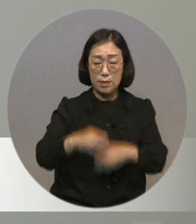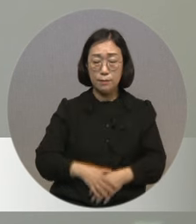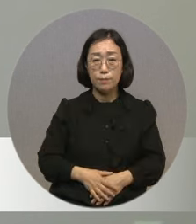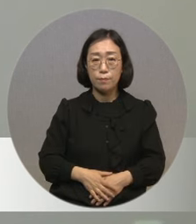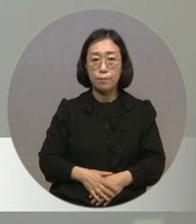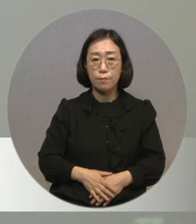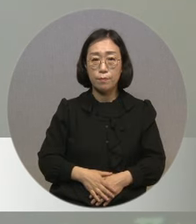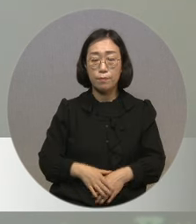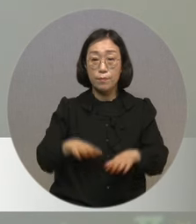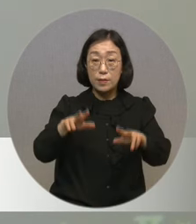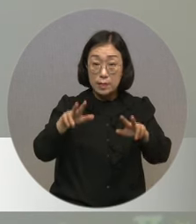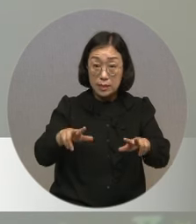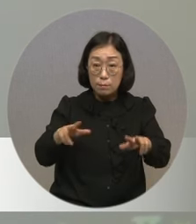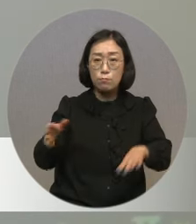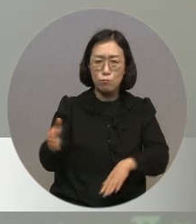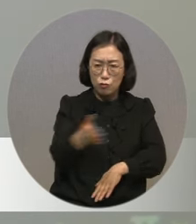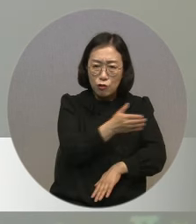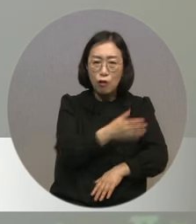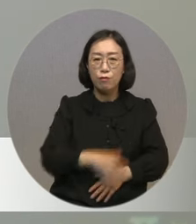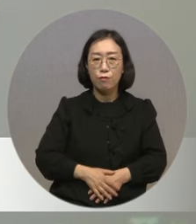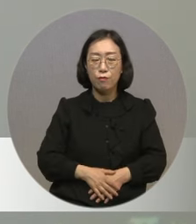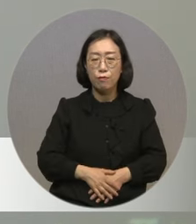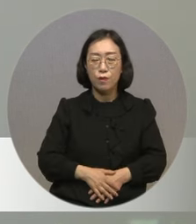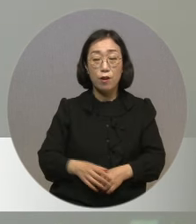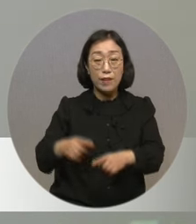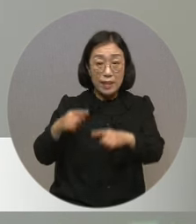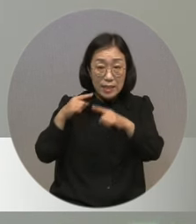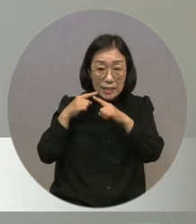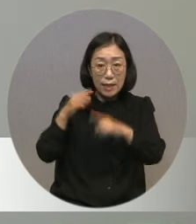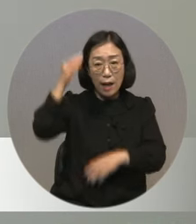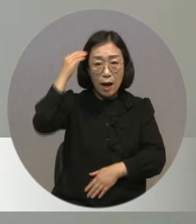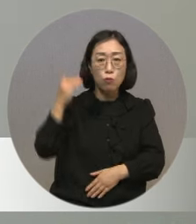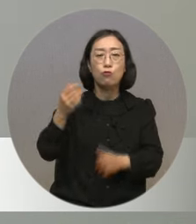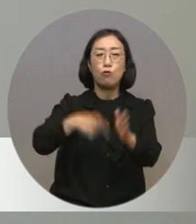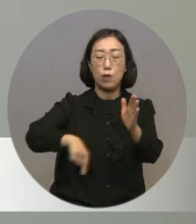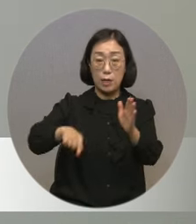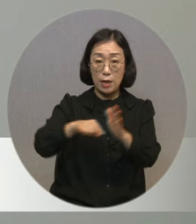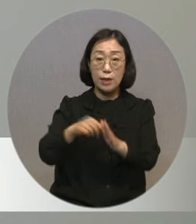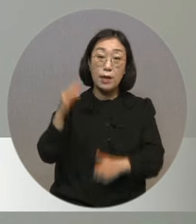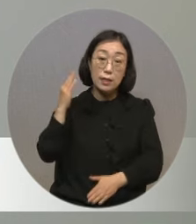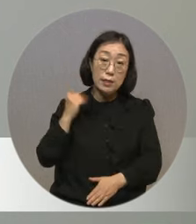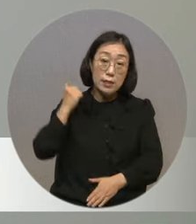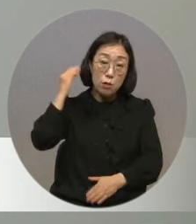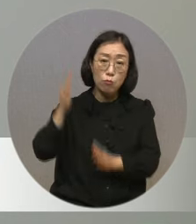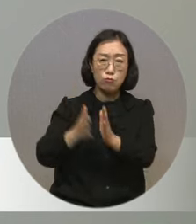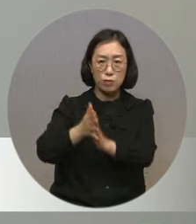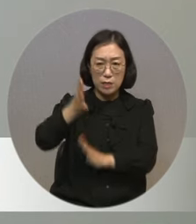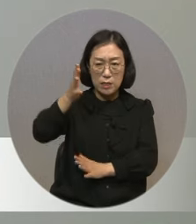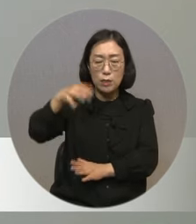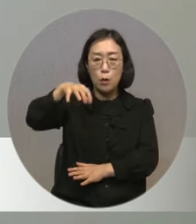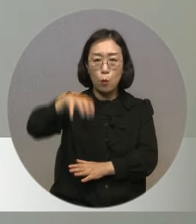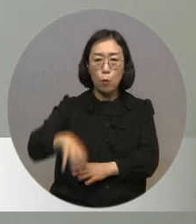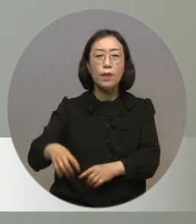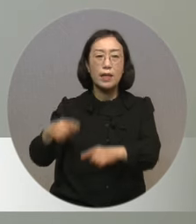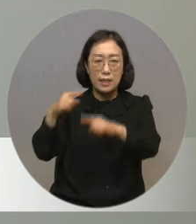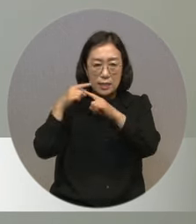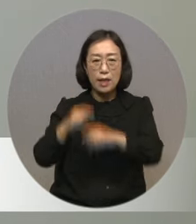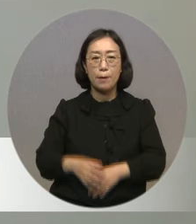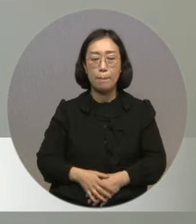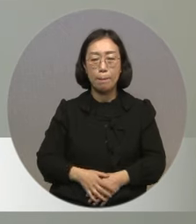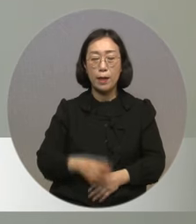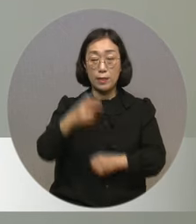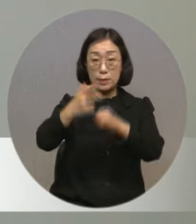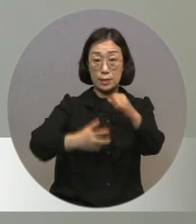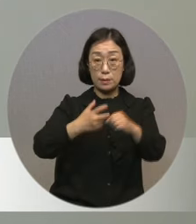이러한 저희들의 희생이 대한민국 전치를 위한 의정부 시민의 희생이거든요. 70명이 지났으니까 저는